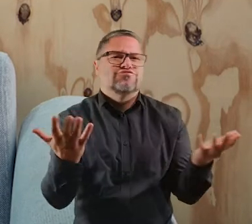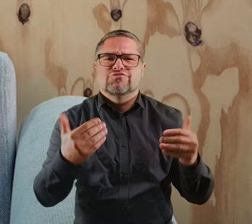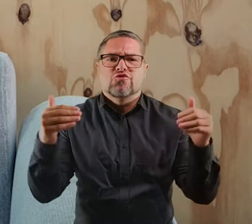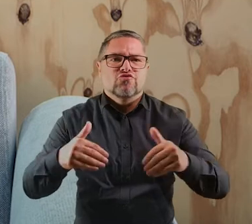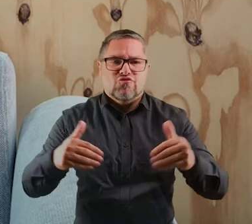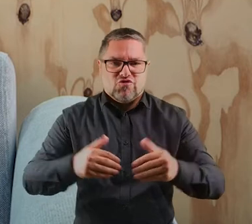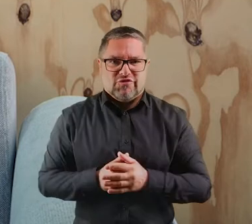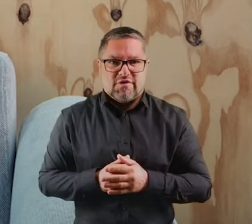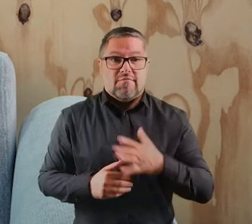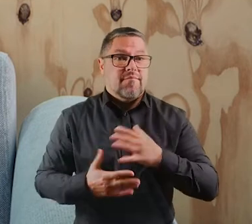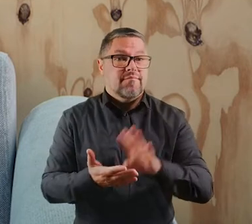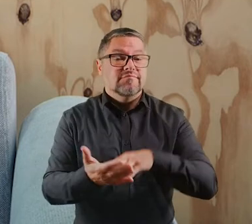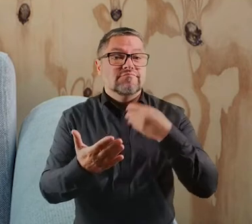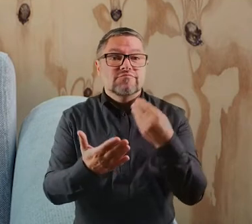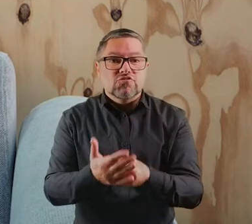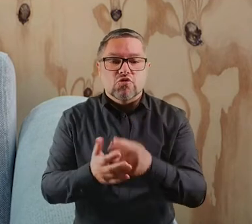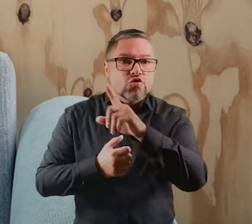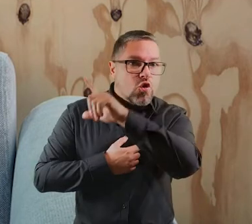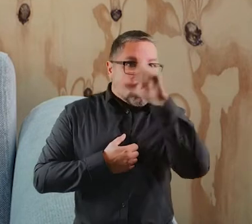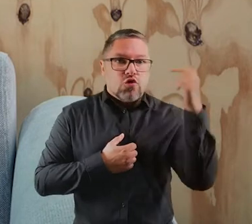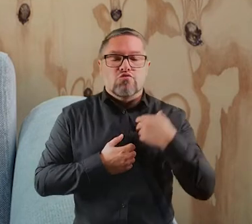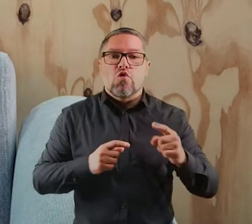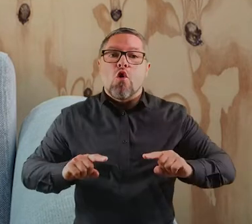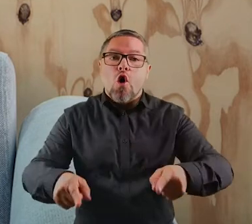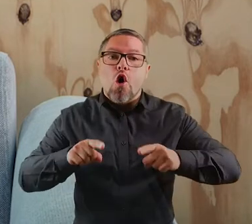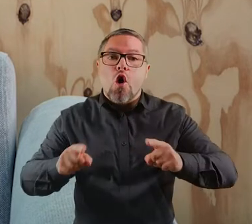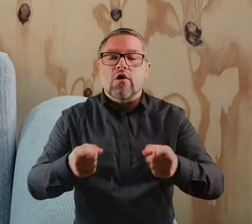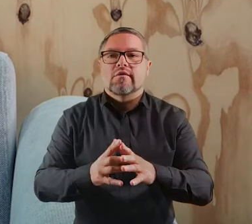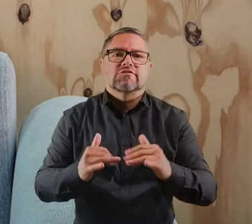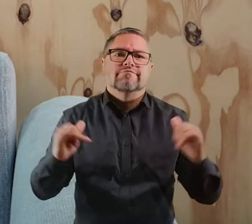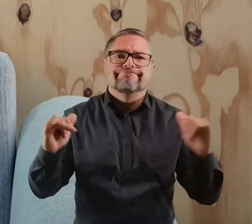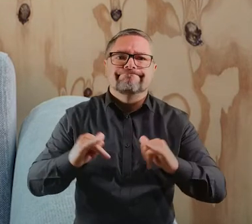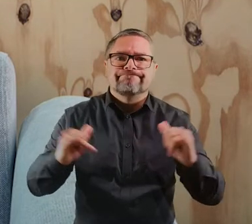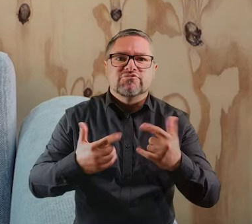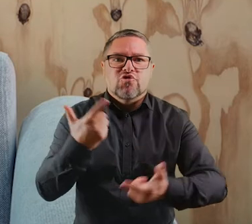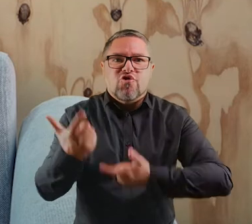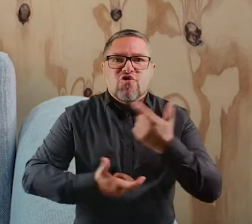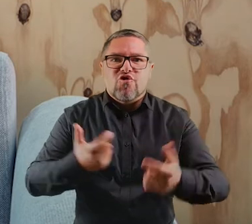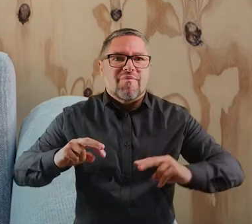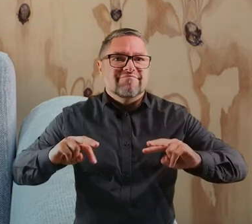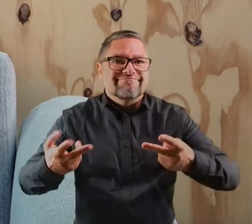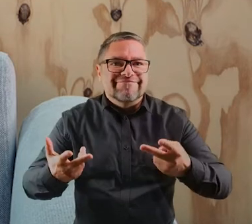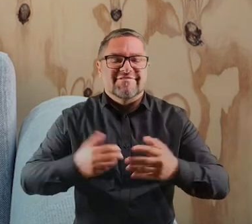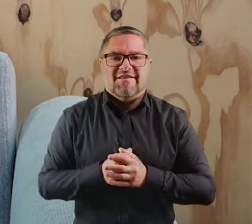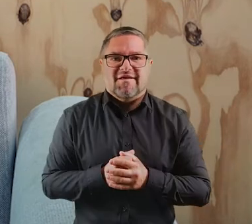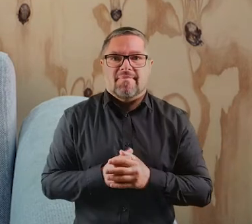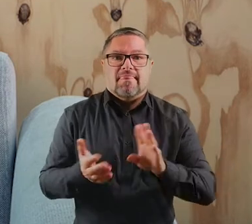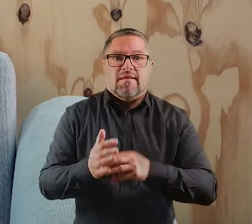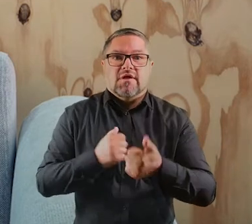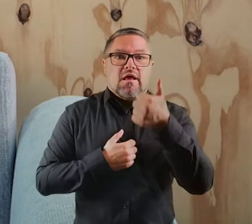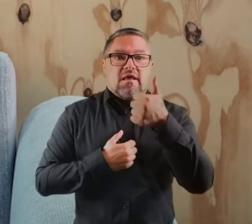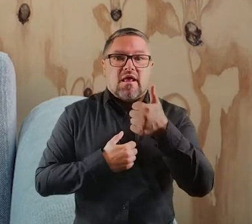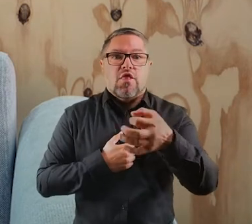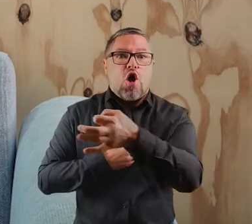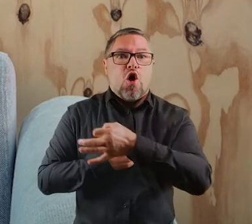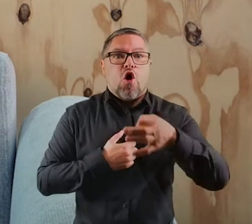szeroka. Mamy przykłady, kiedy ludzie organizowali na przykład pikniki. Na przykład